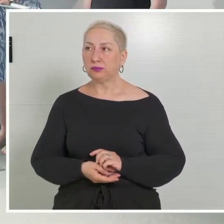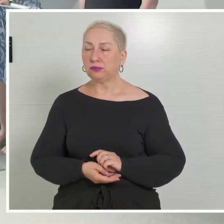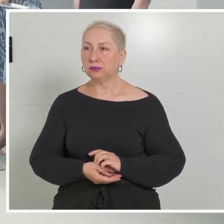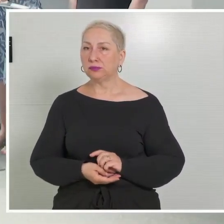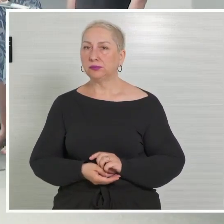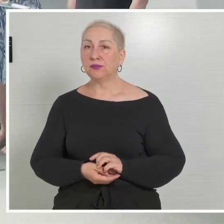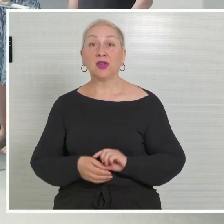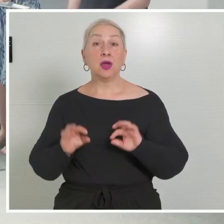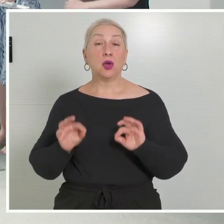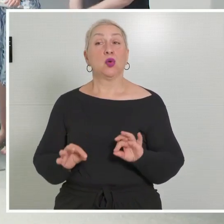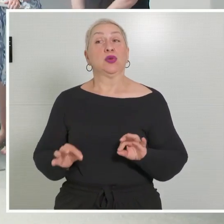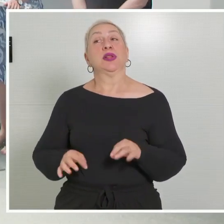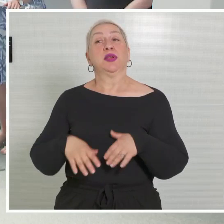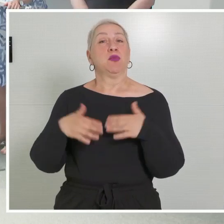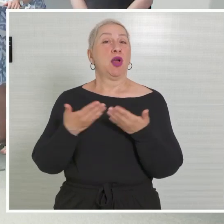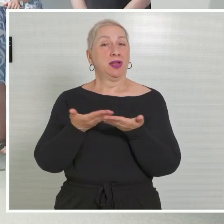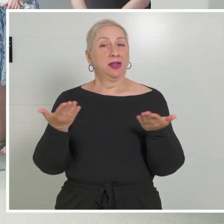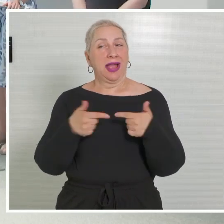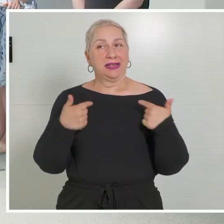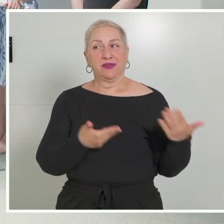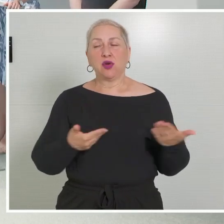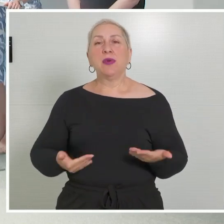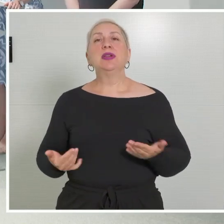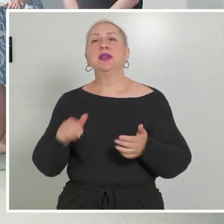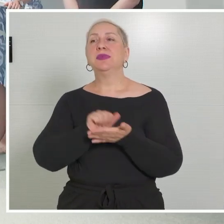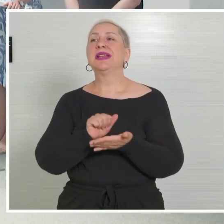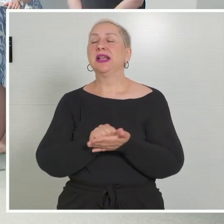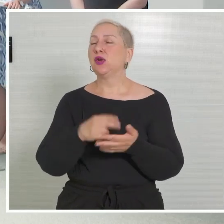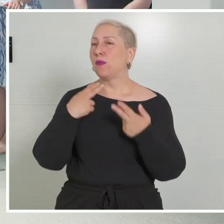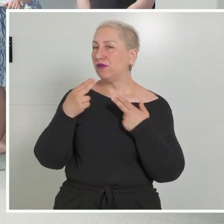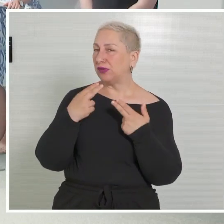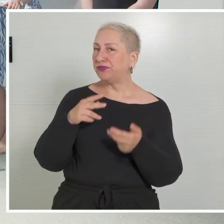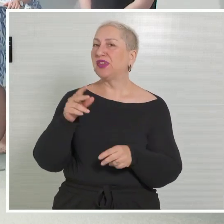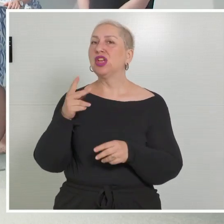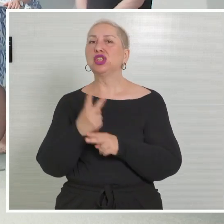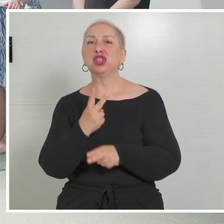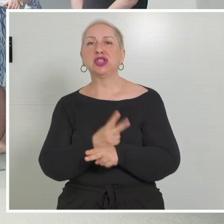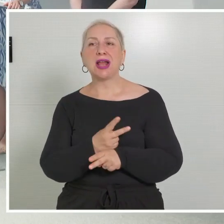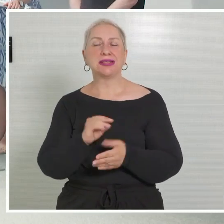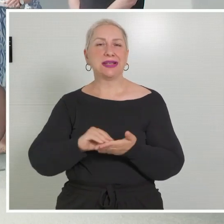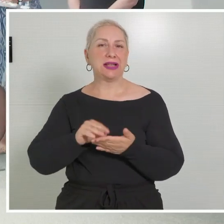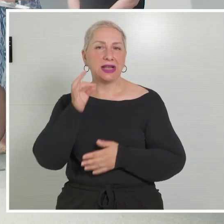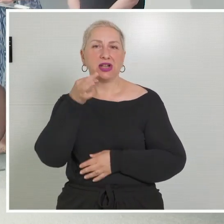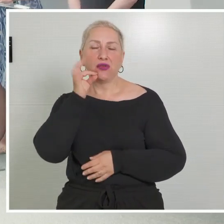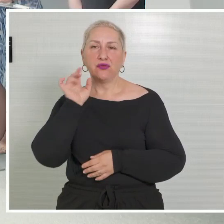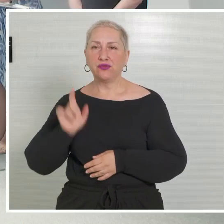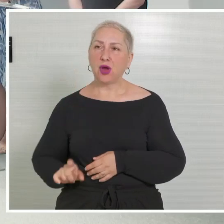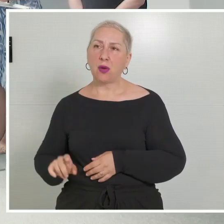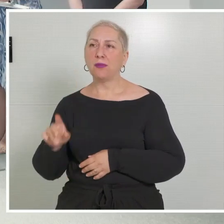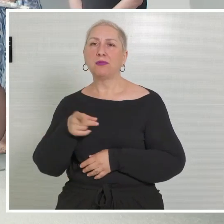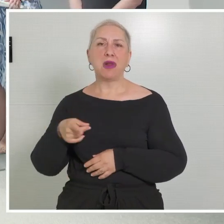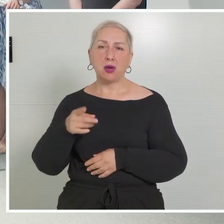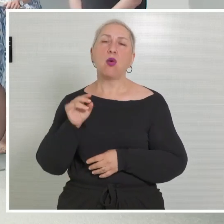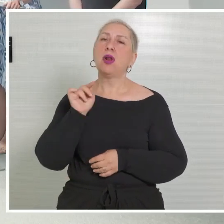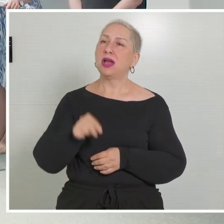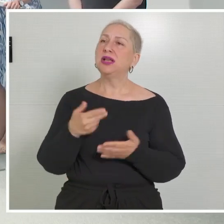Guten Morgen und herzlich willkommen zur Pressekonferenz von Staatssekretärin Claudia Plackholm. Es geht um die Zahlen aus dem Zivildienst im ersten Halbjahr